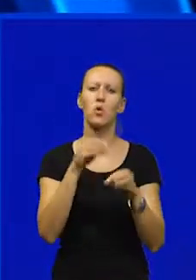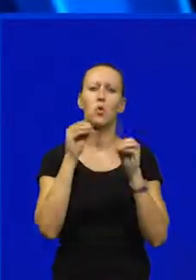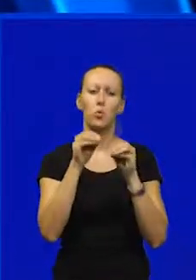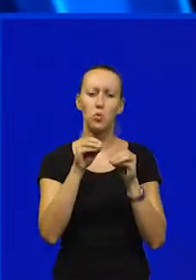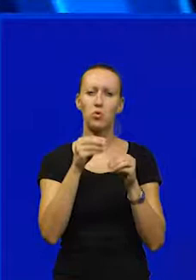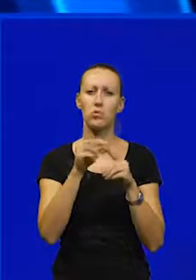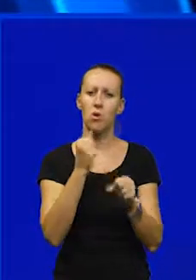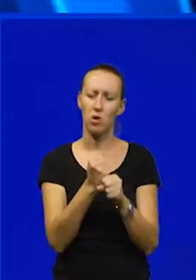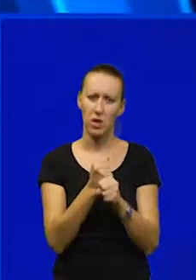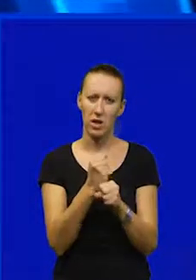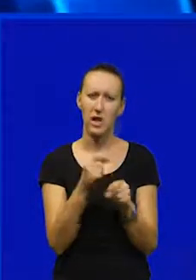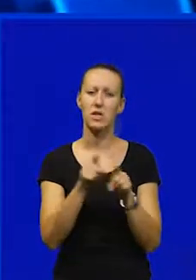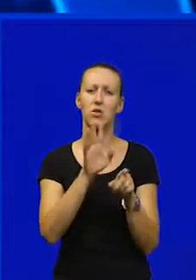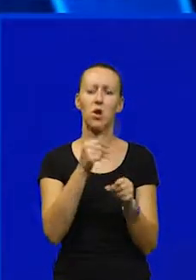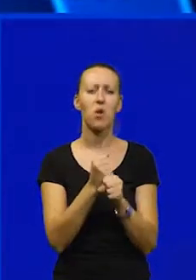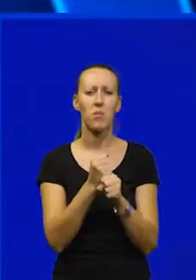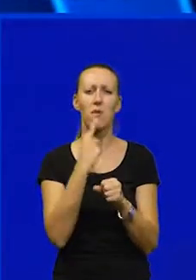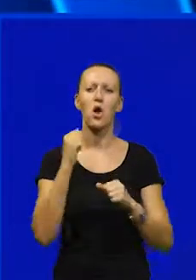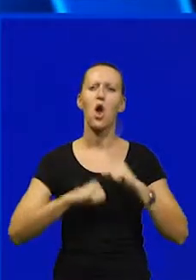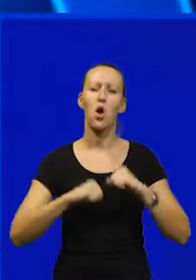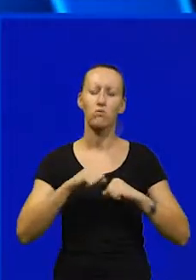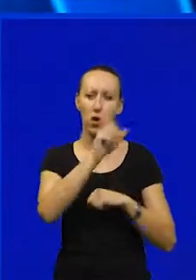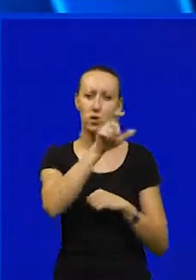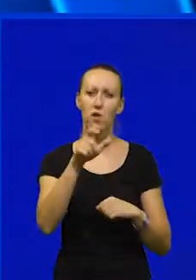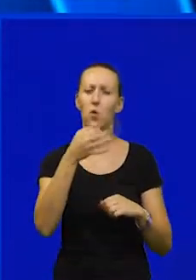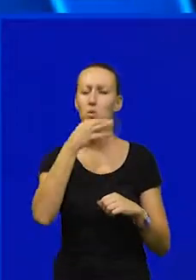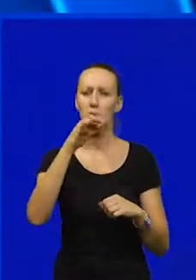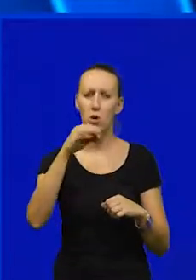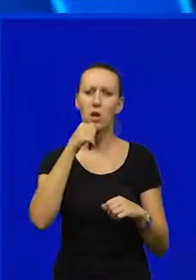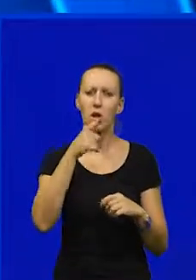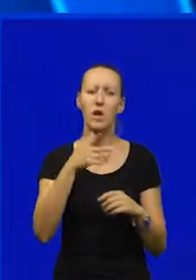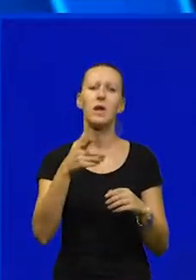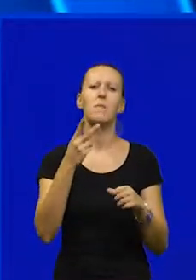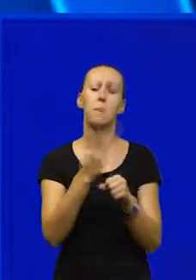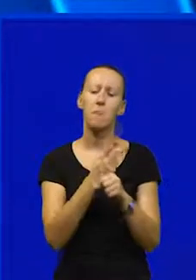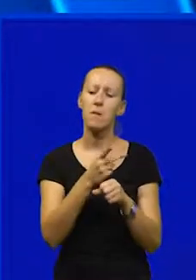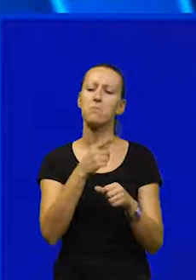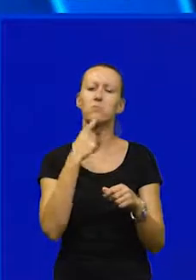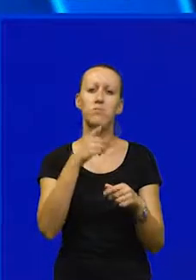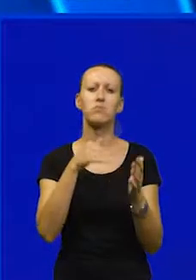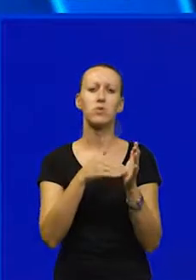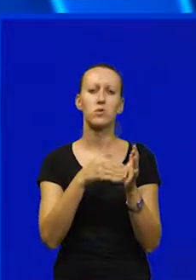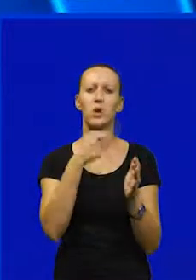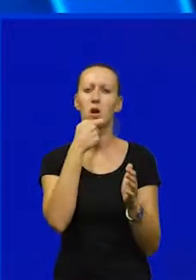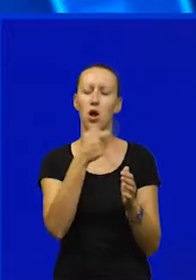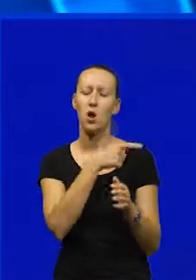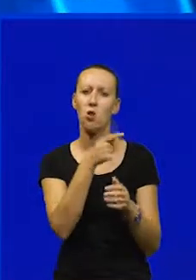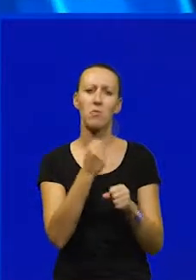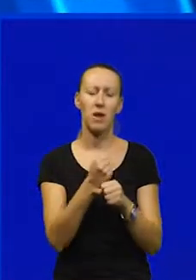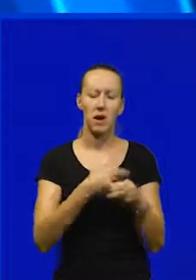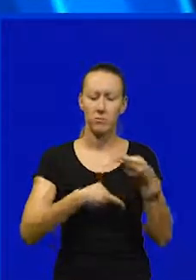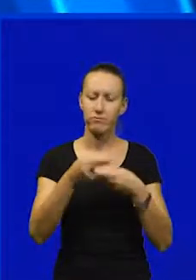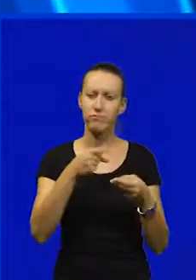temeljenog na radu ujedno obavljati i osposobljavanje u savršavanje te prilagodba potrebama gospodarstva i tržišta rada.